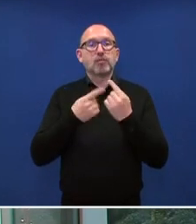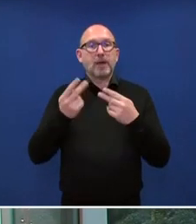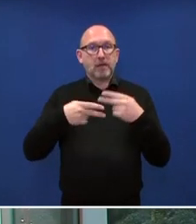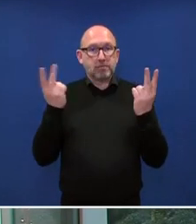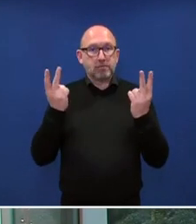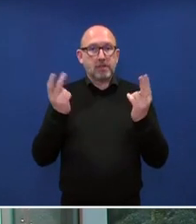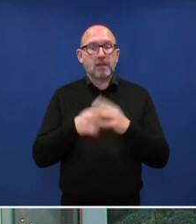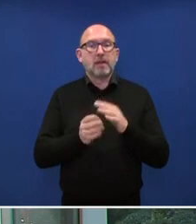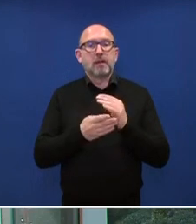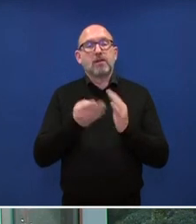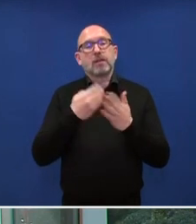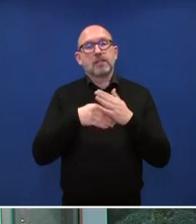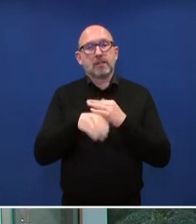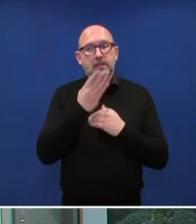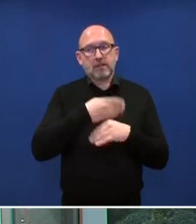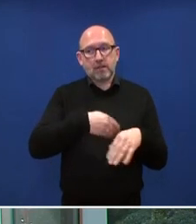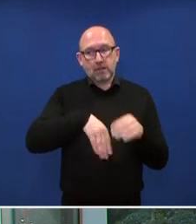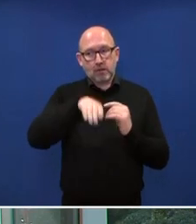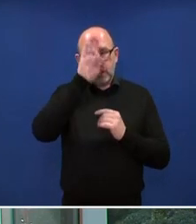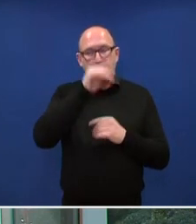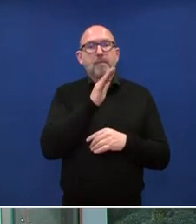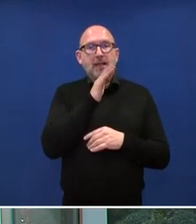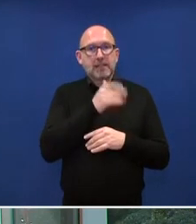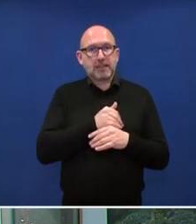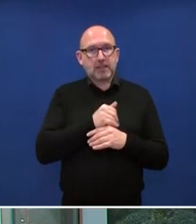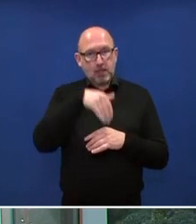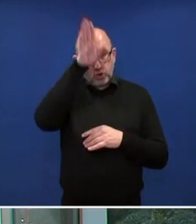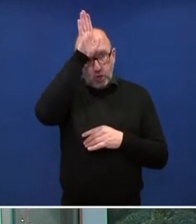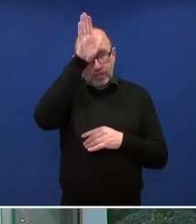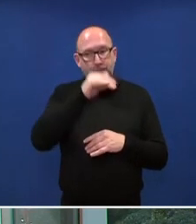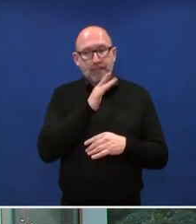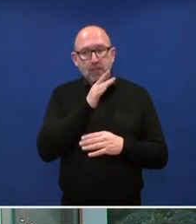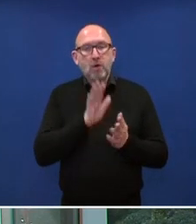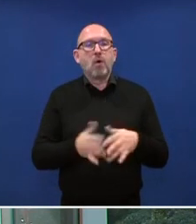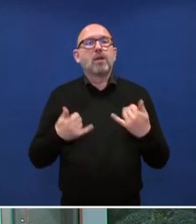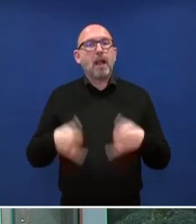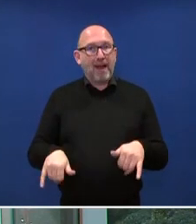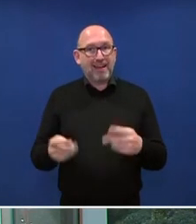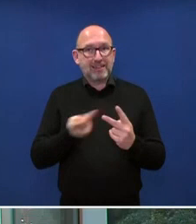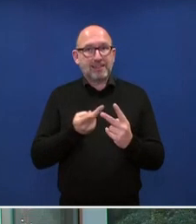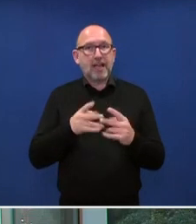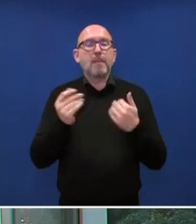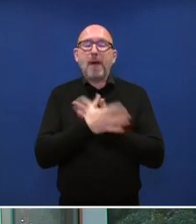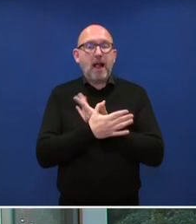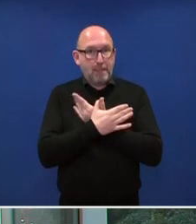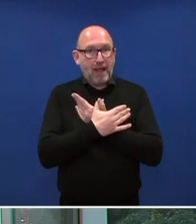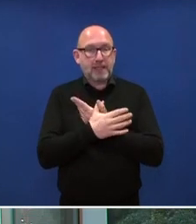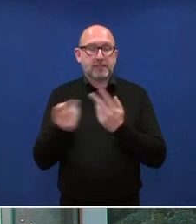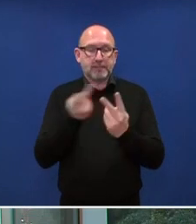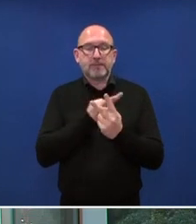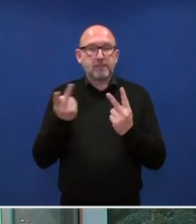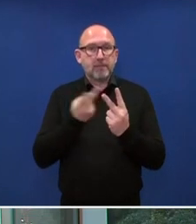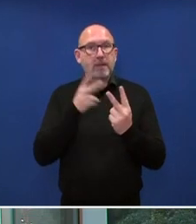Nordmazedonien und Albanien auf den 30. März 2021 vertagt. Heißt das, dass es keine Einigung